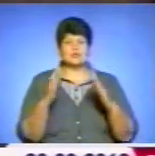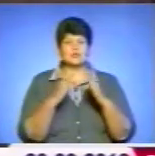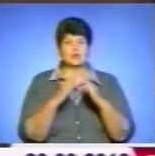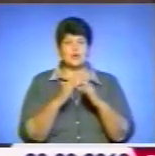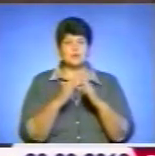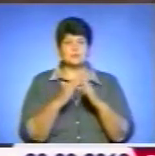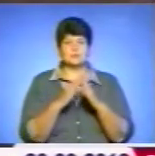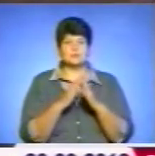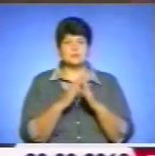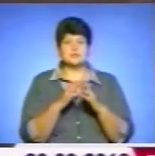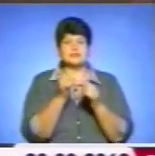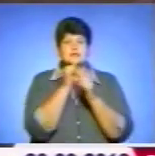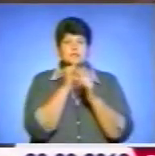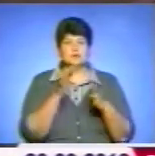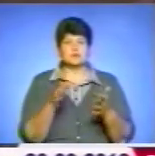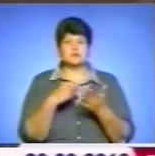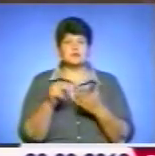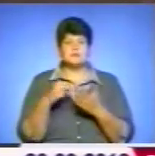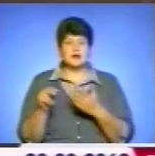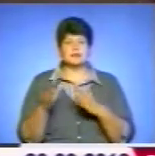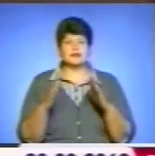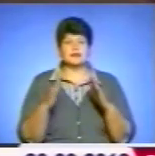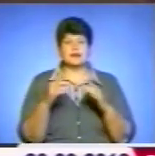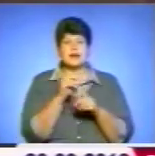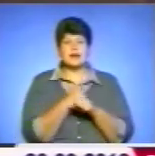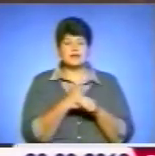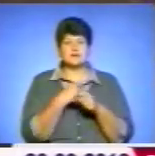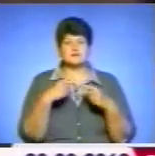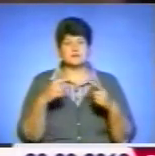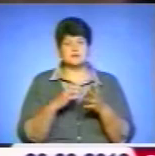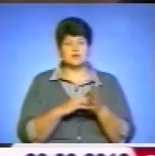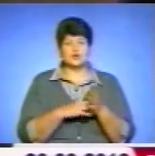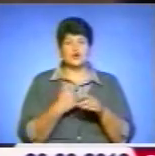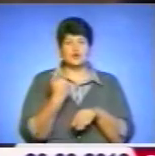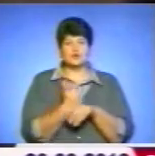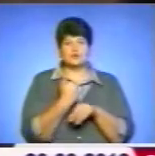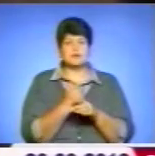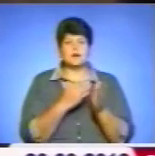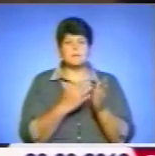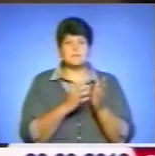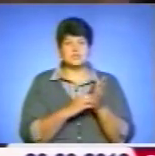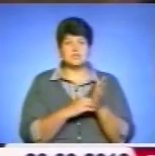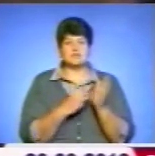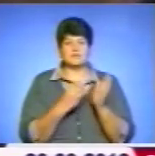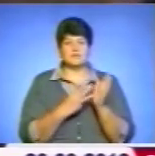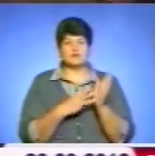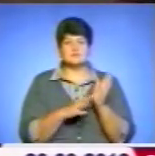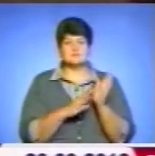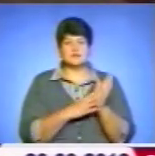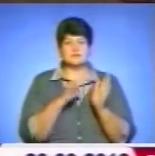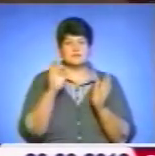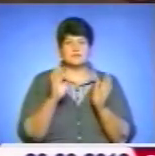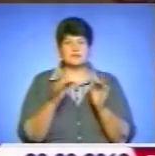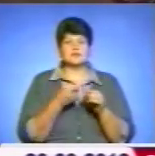не змогли придбати ліків з різних причин. Основна причина, тобто 89,3% – занадто